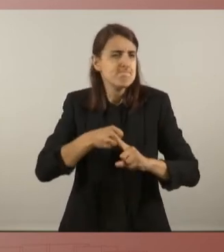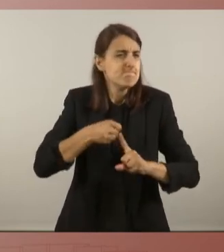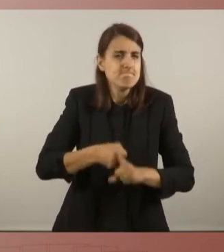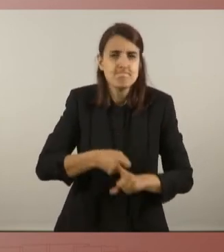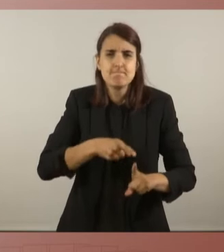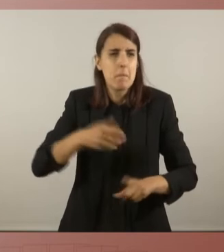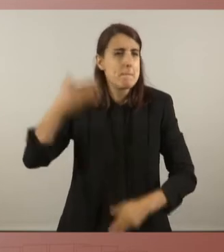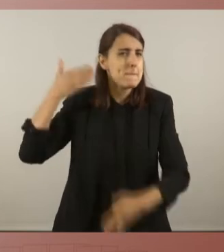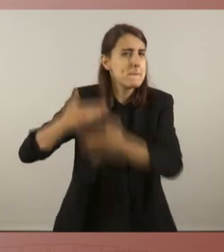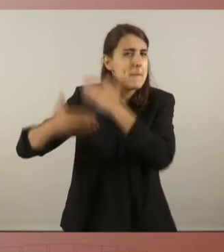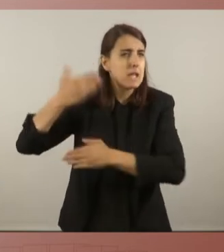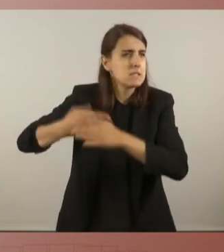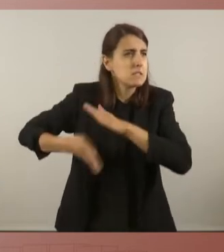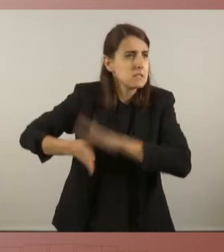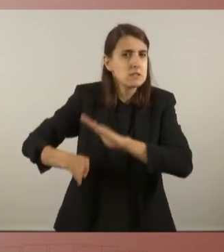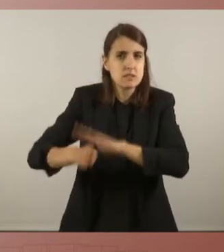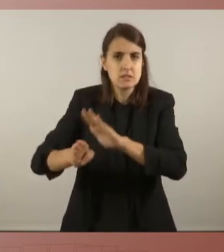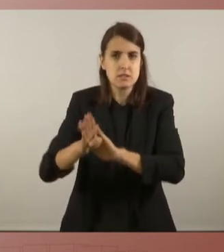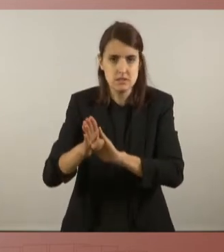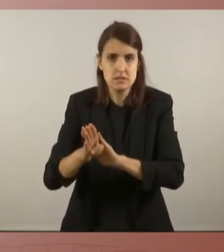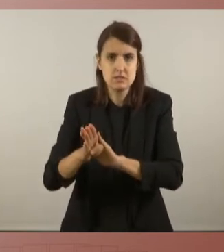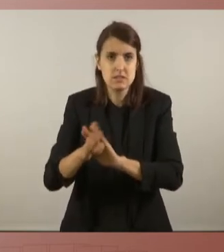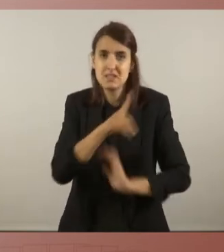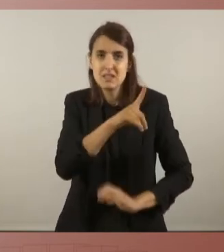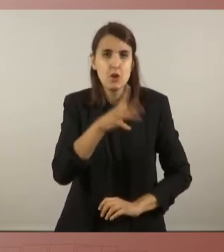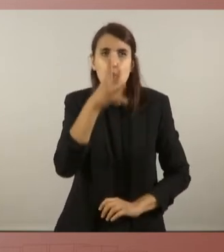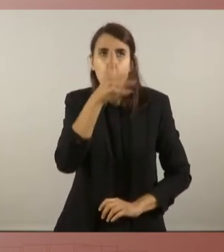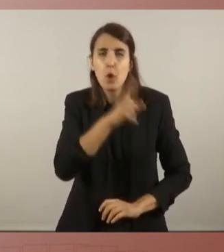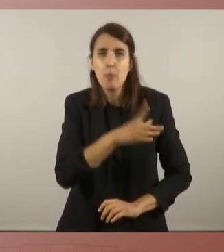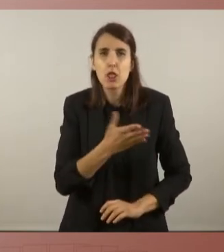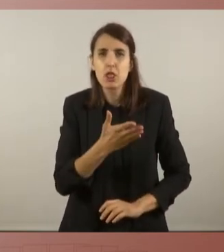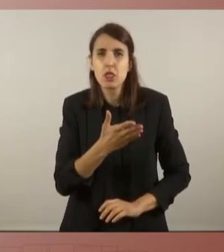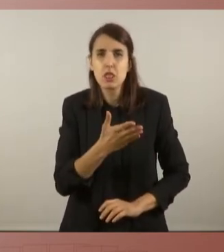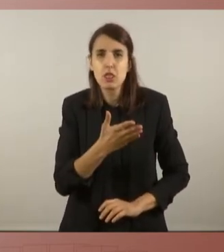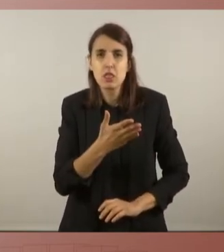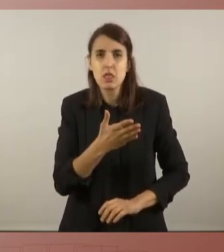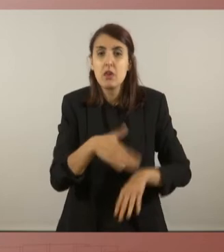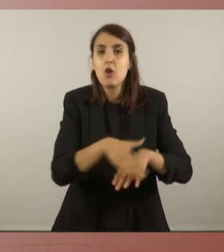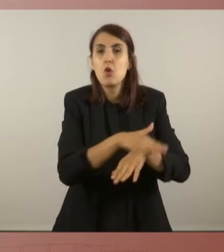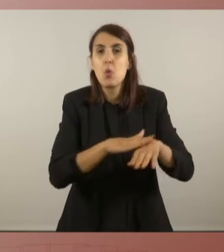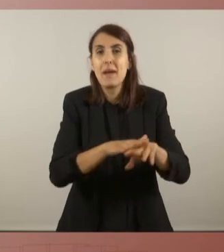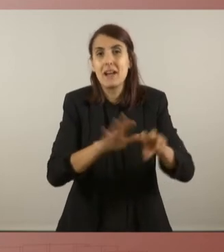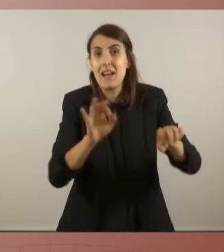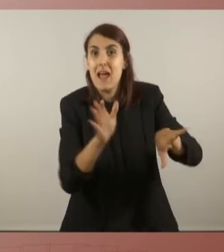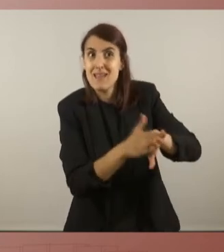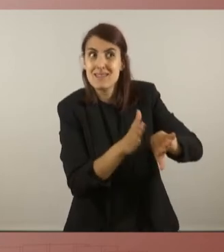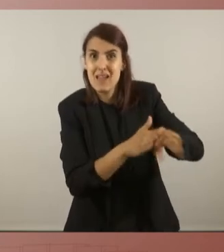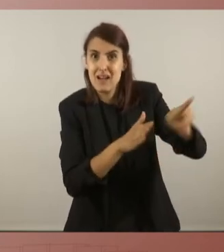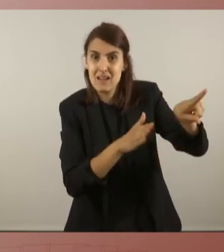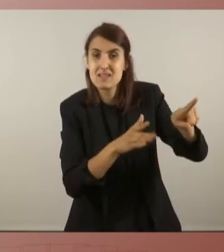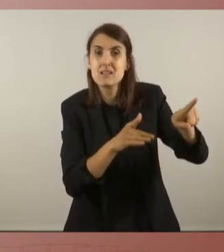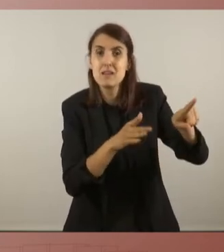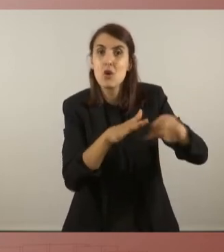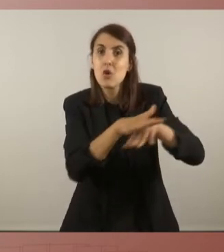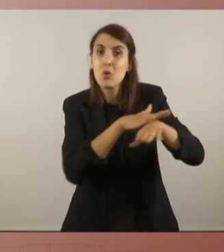incapaç, absolutament incapaç, fins i tot amb un govern d'esquerres, d'oferir cap